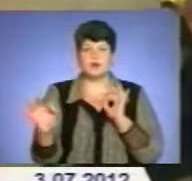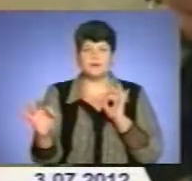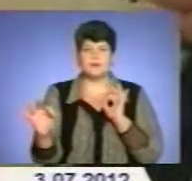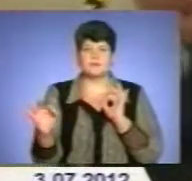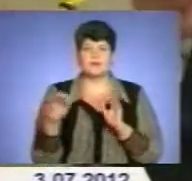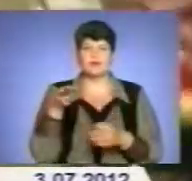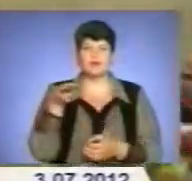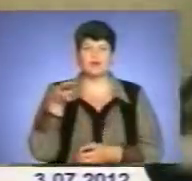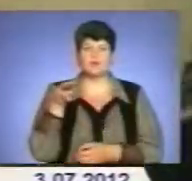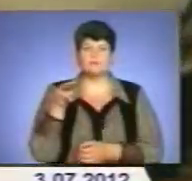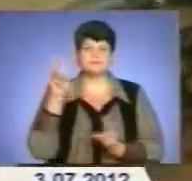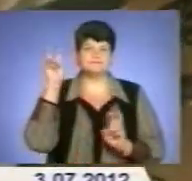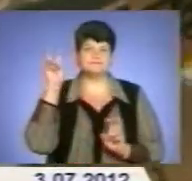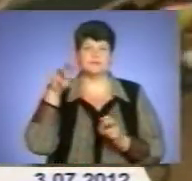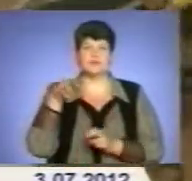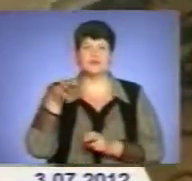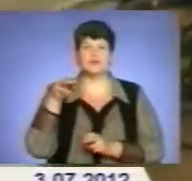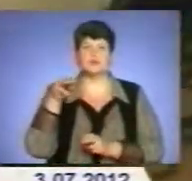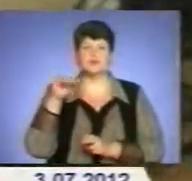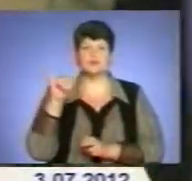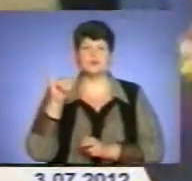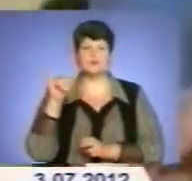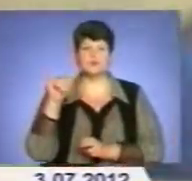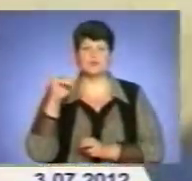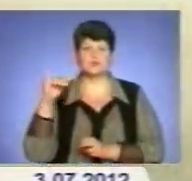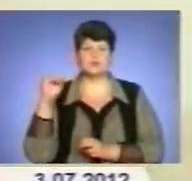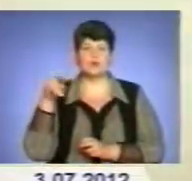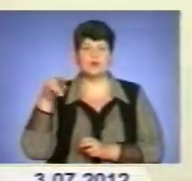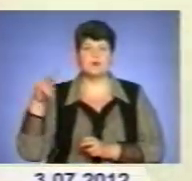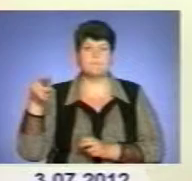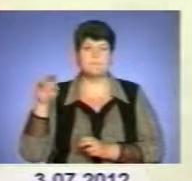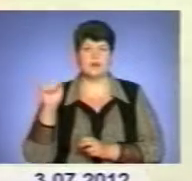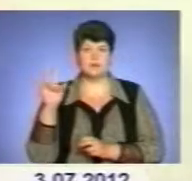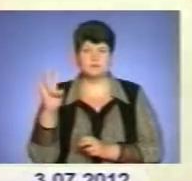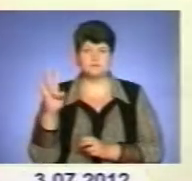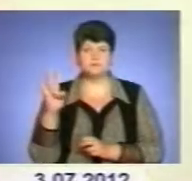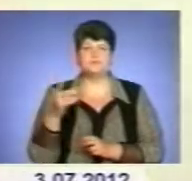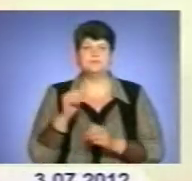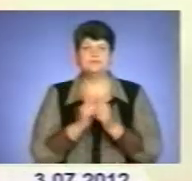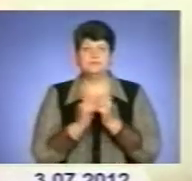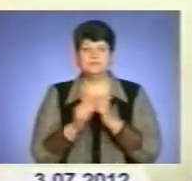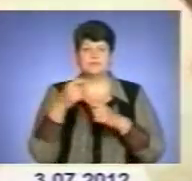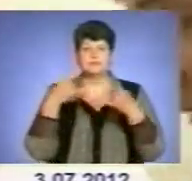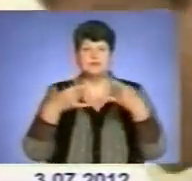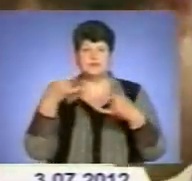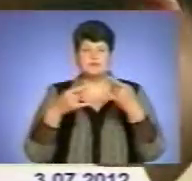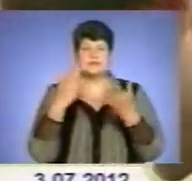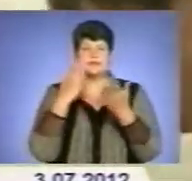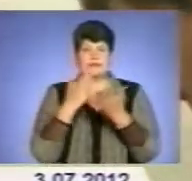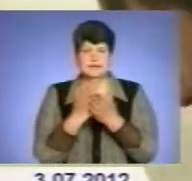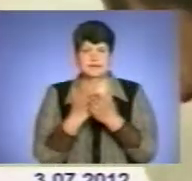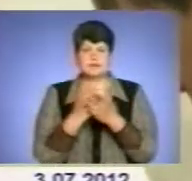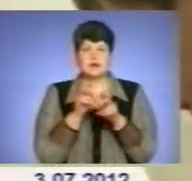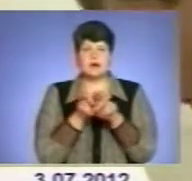тюльпаном. Я думаю, що фактично в кожному телевізорі граждан нашої країни є відповідний